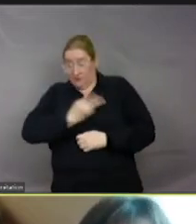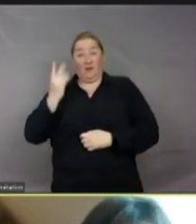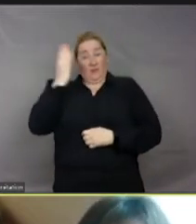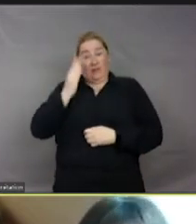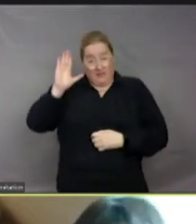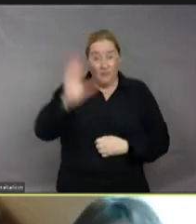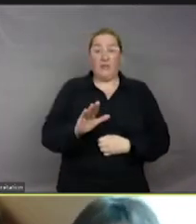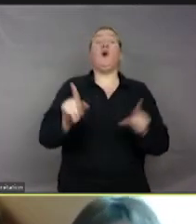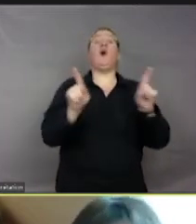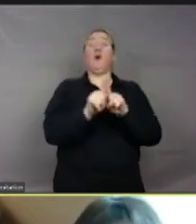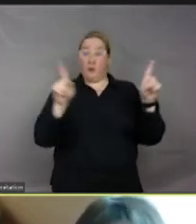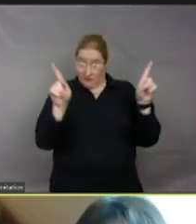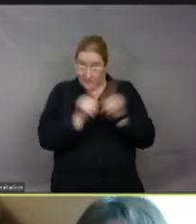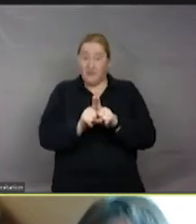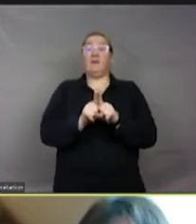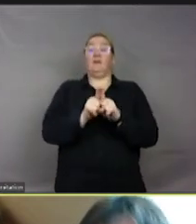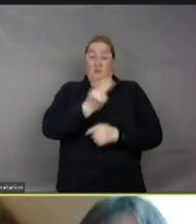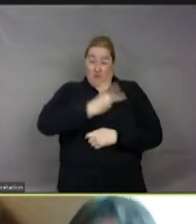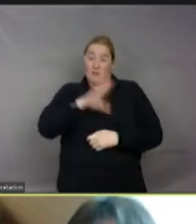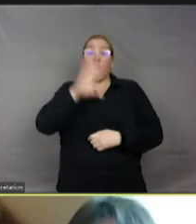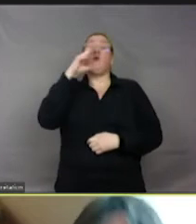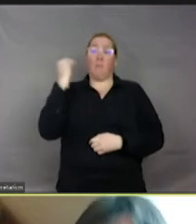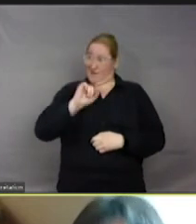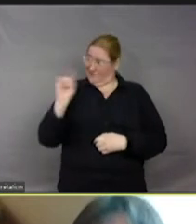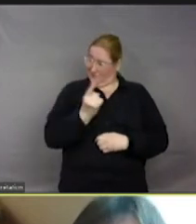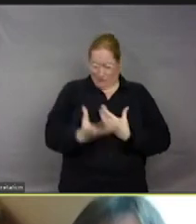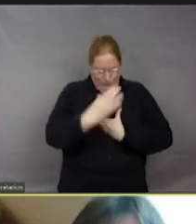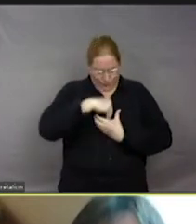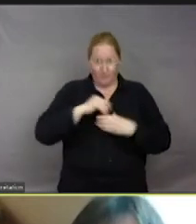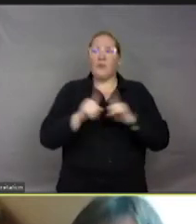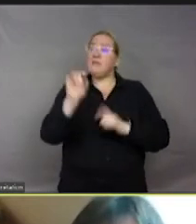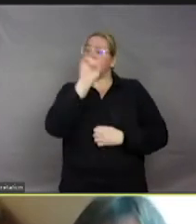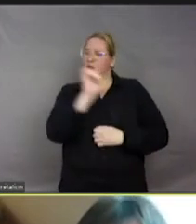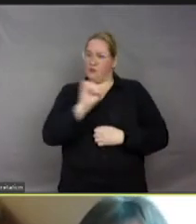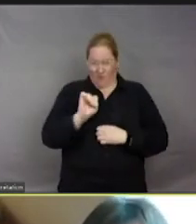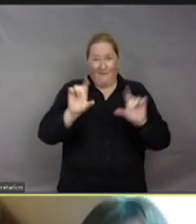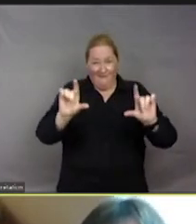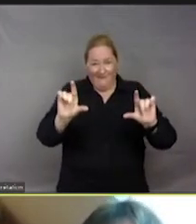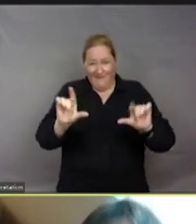'humain est également un être sentient. Nous sommes tous et toutes des êtres sentients.